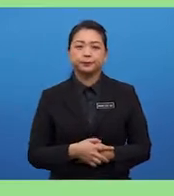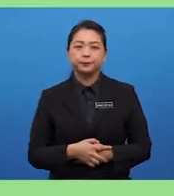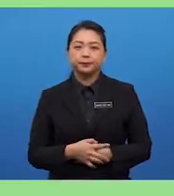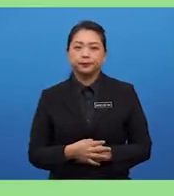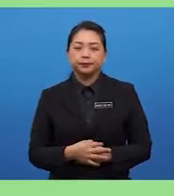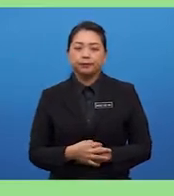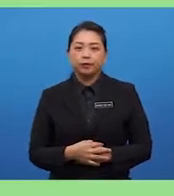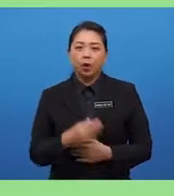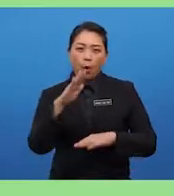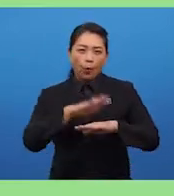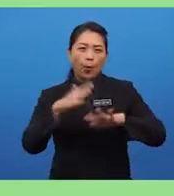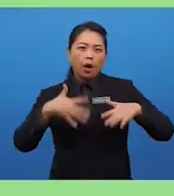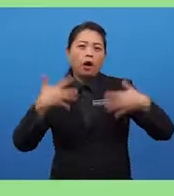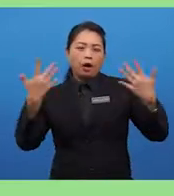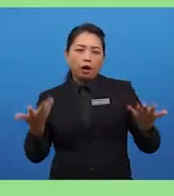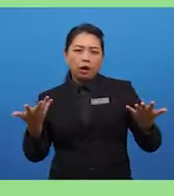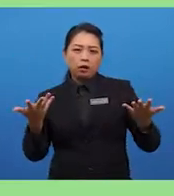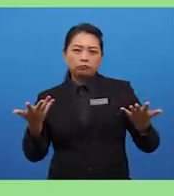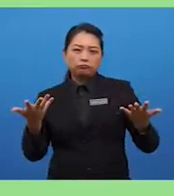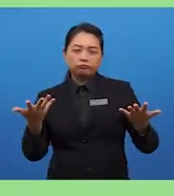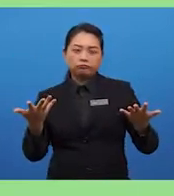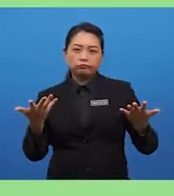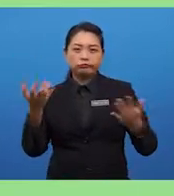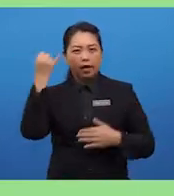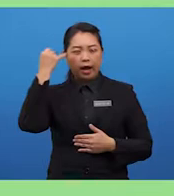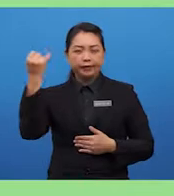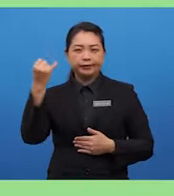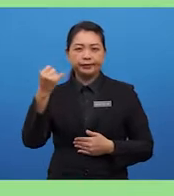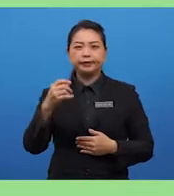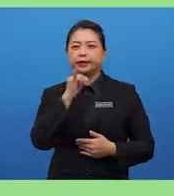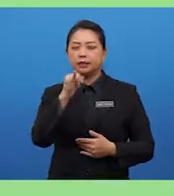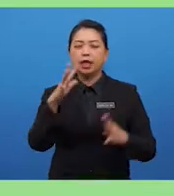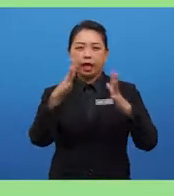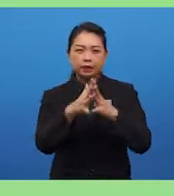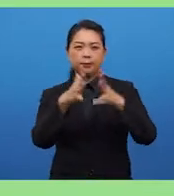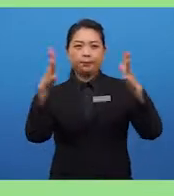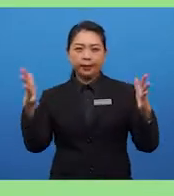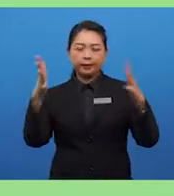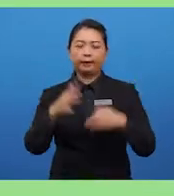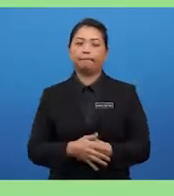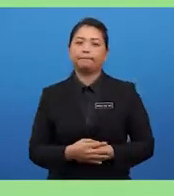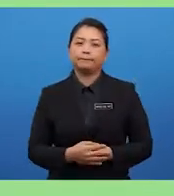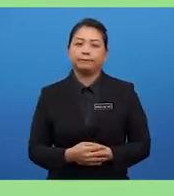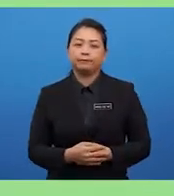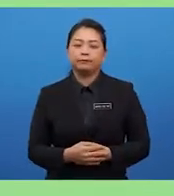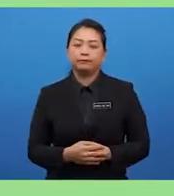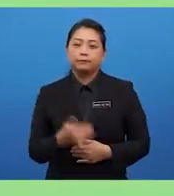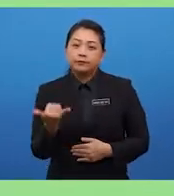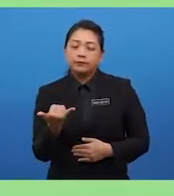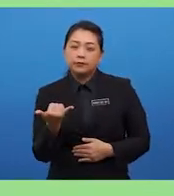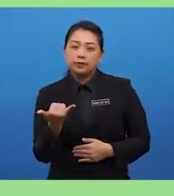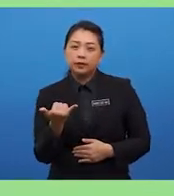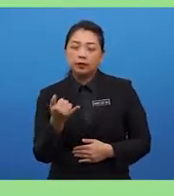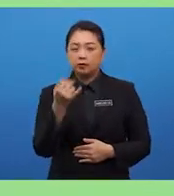on how one idea from the least given is expanded. Let's say you have